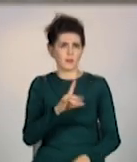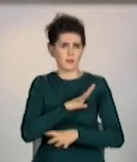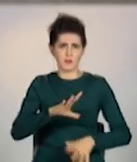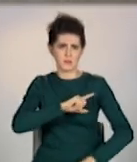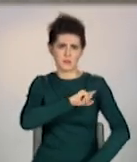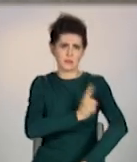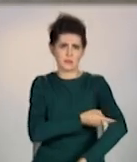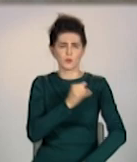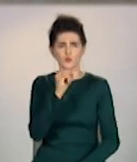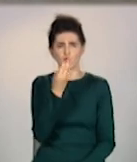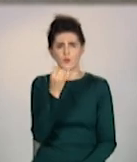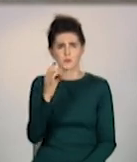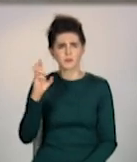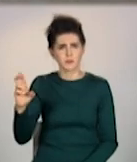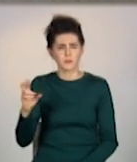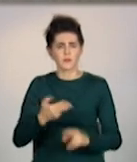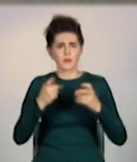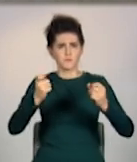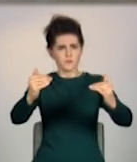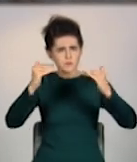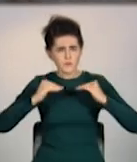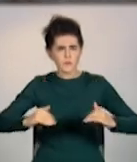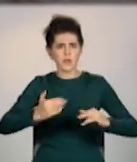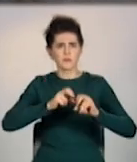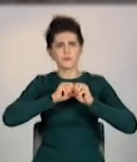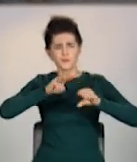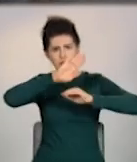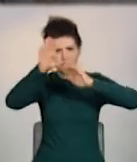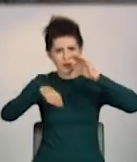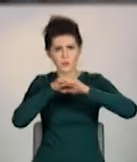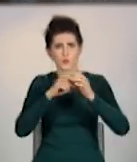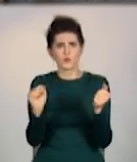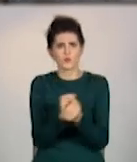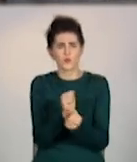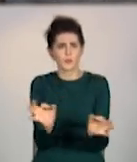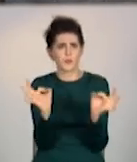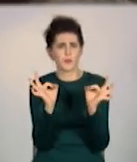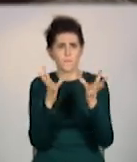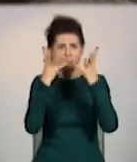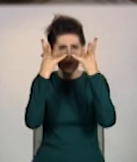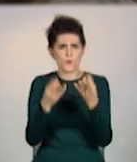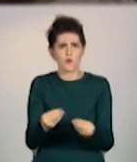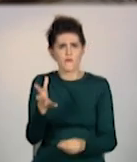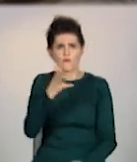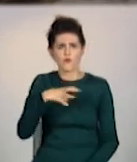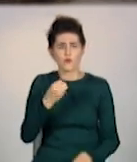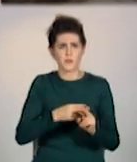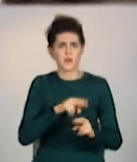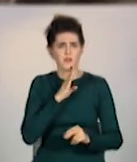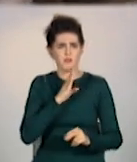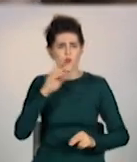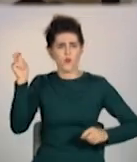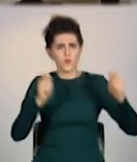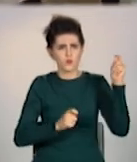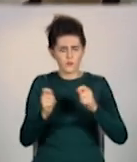А це оселя поверхом нижче, саме під поривом. Тут сухим не лишилося нічого. Олена Переселенка живе з